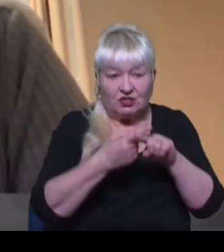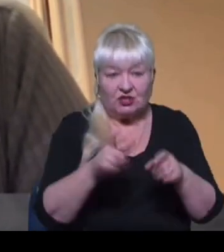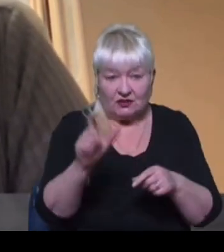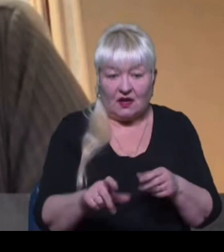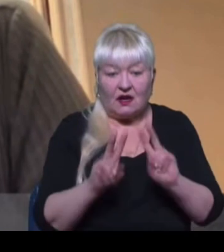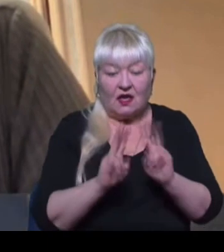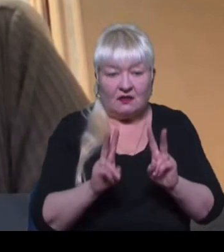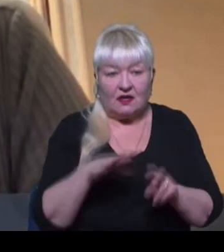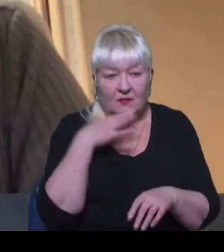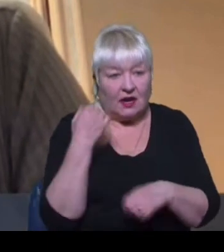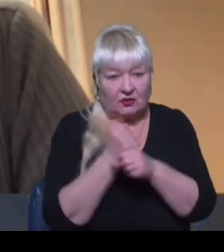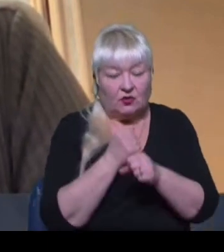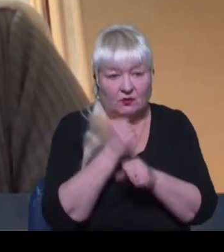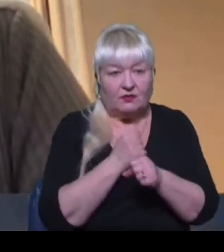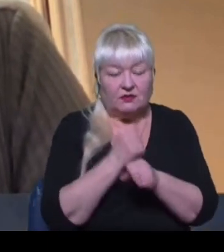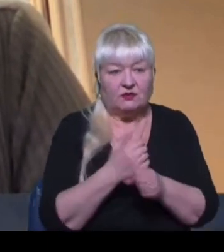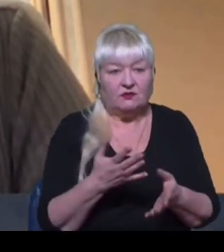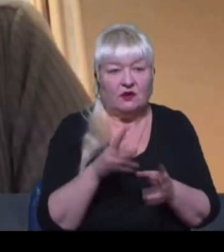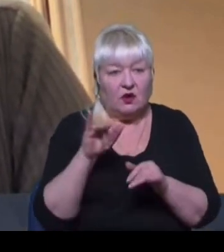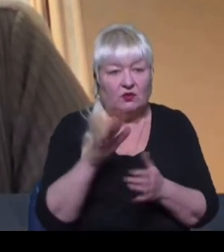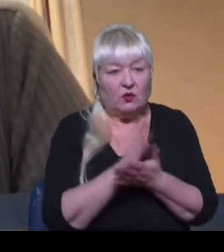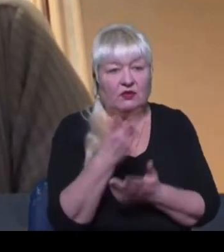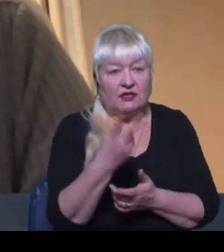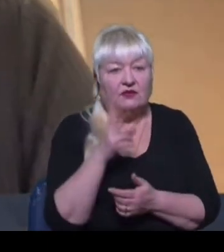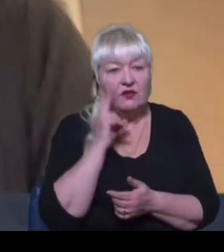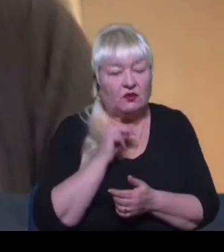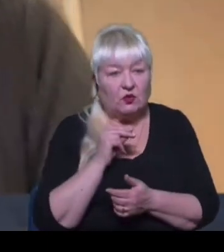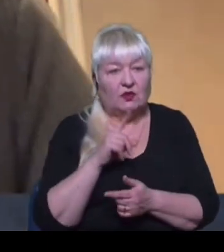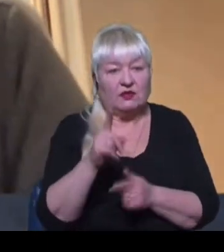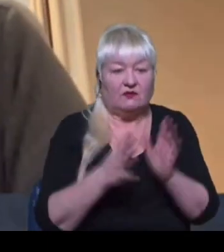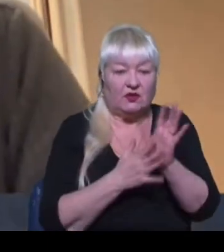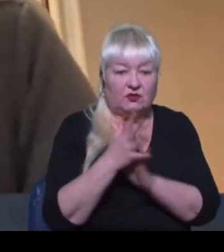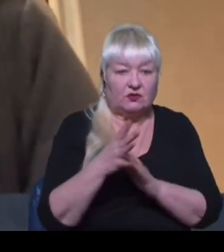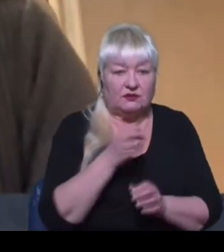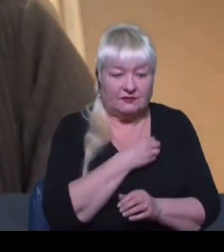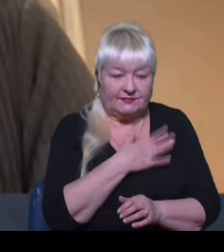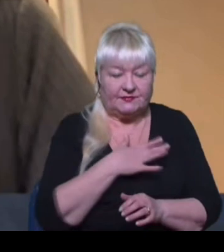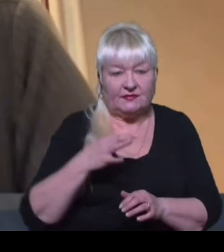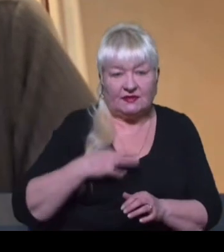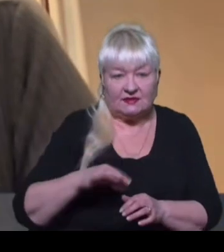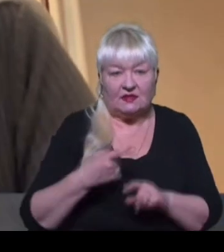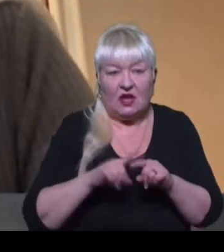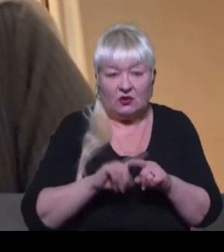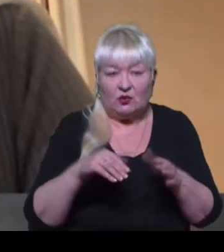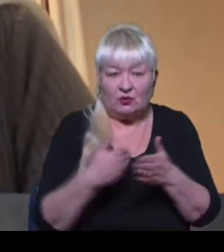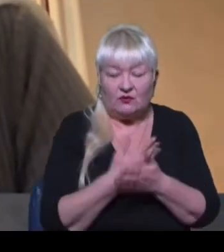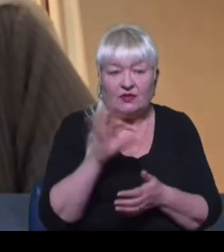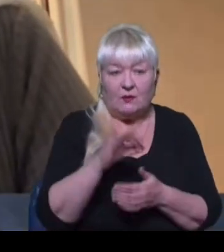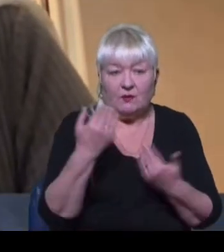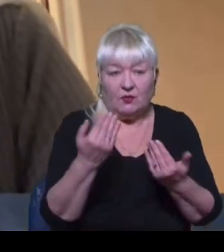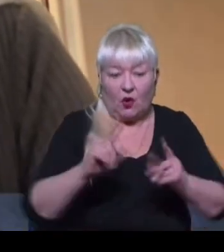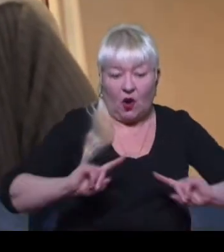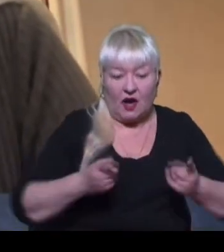багато років пропрацював. В Криму в нього є дві доньки, він зростив прийомного сина. Тому новина і про його арешт, і про